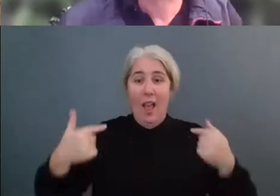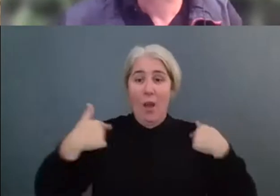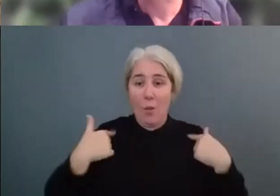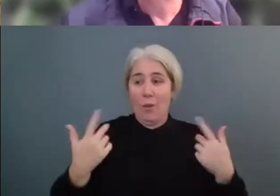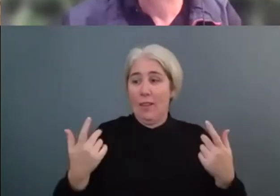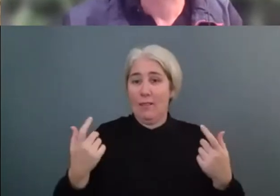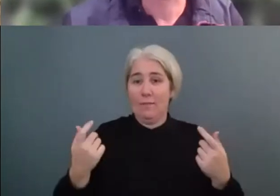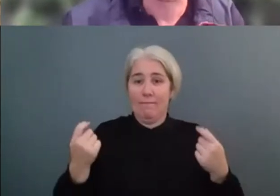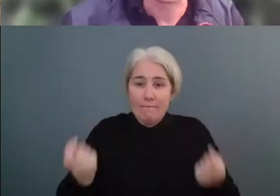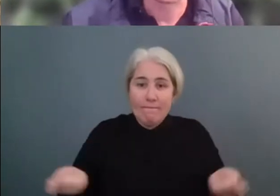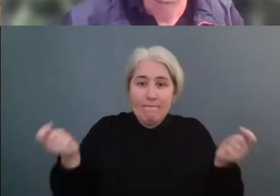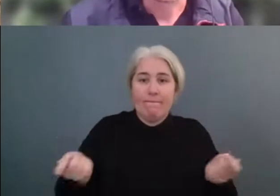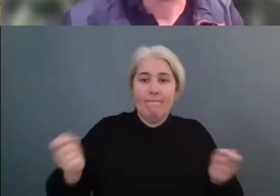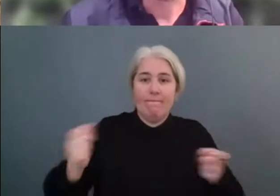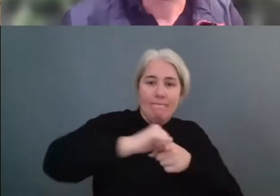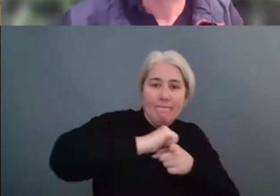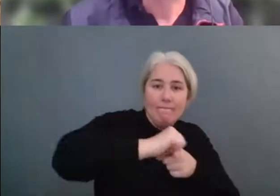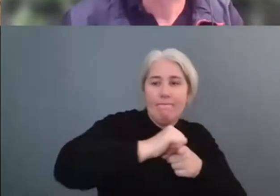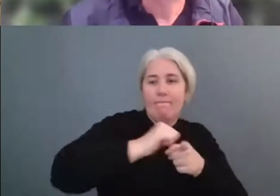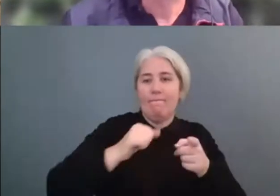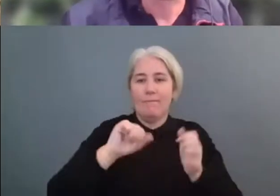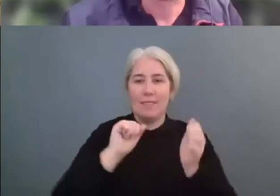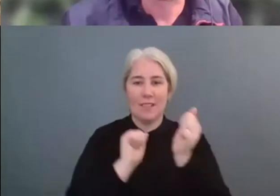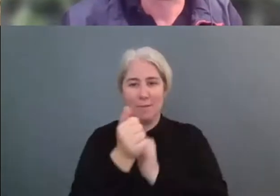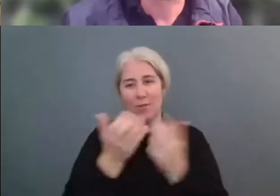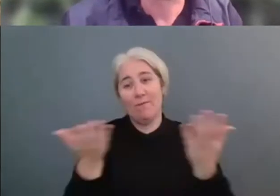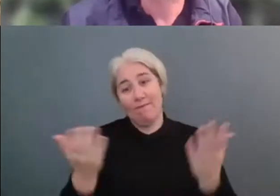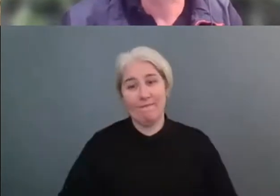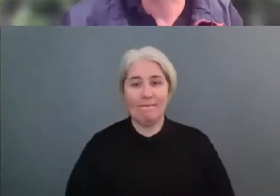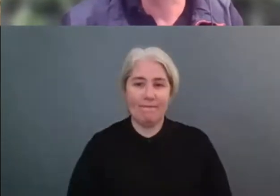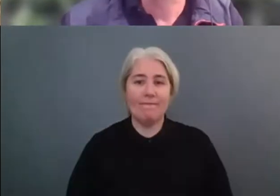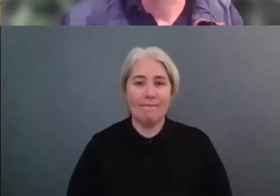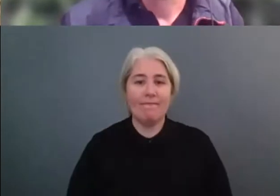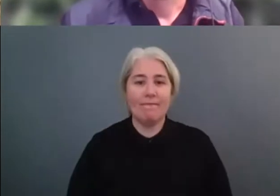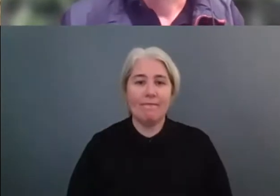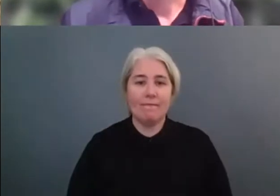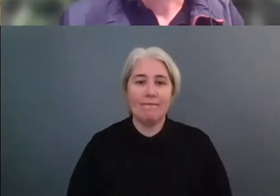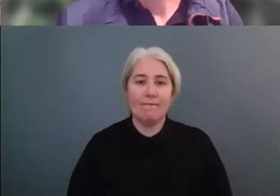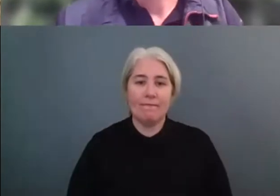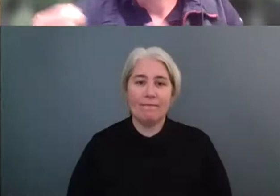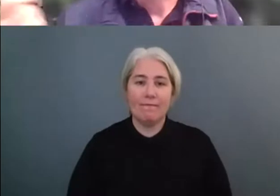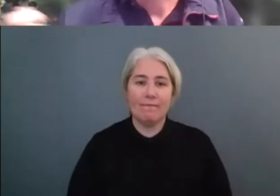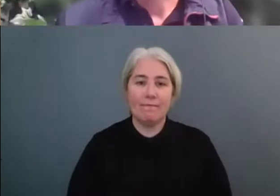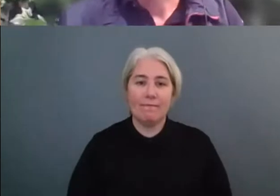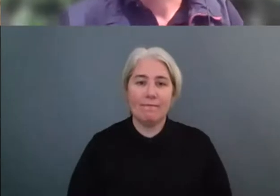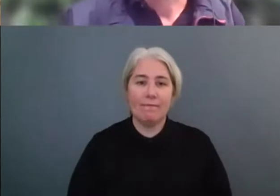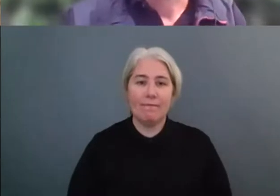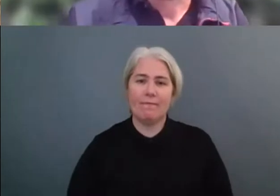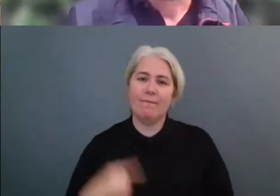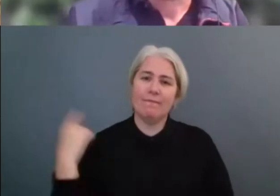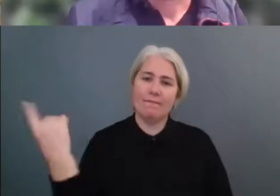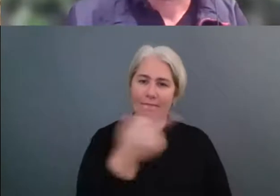supprimer le passage unique et ça il y une responsabilité qu'il faut que les acteurs du sport on arrête de